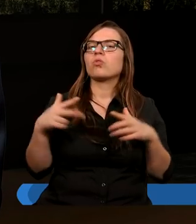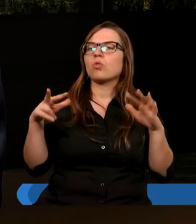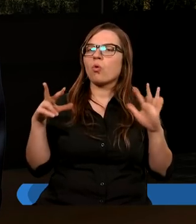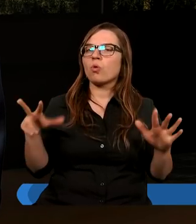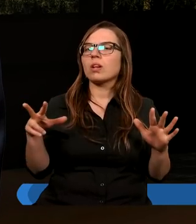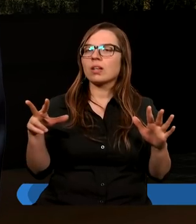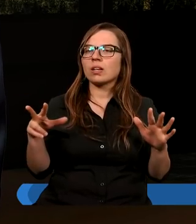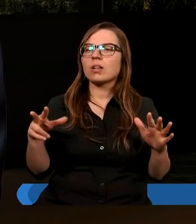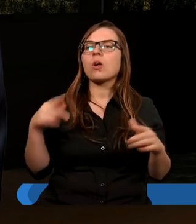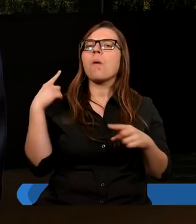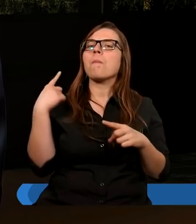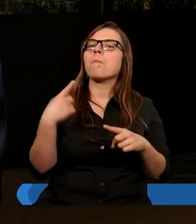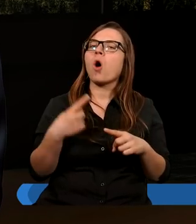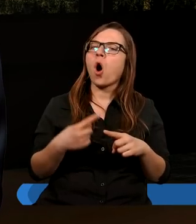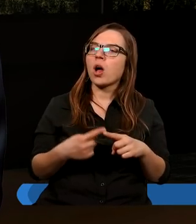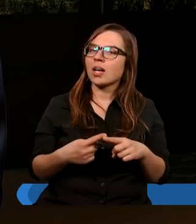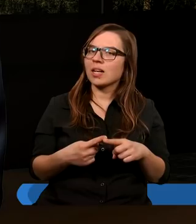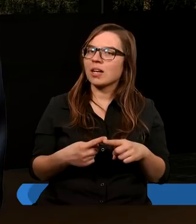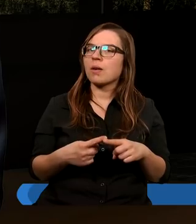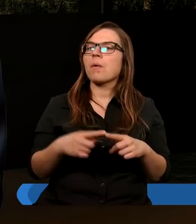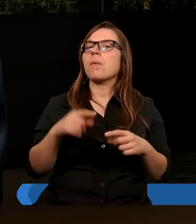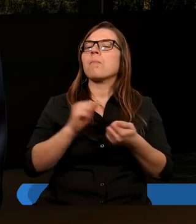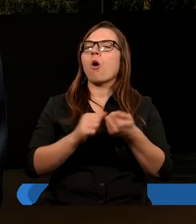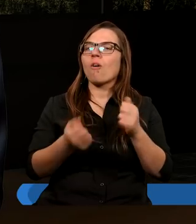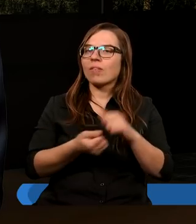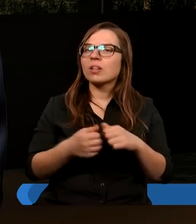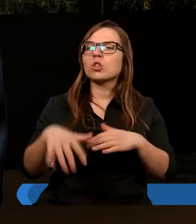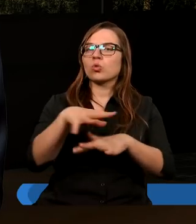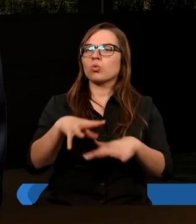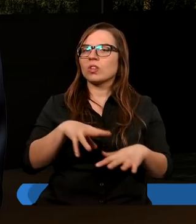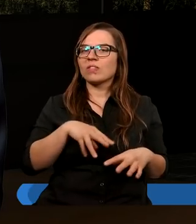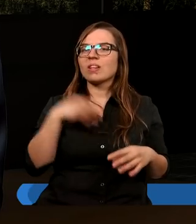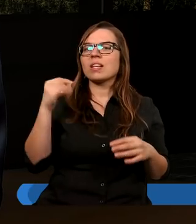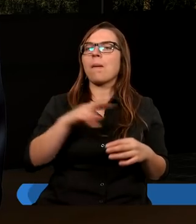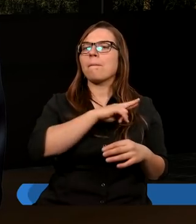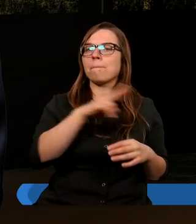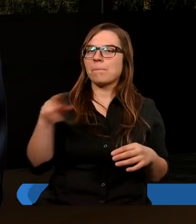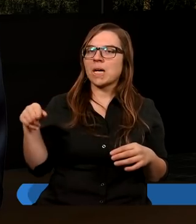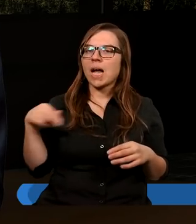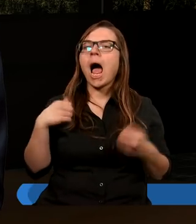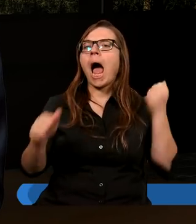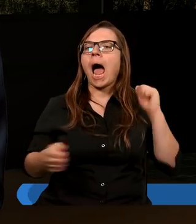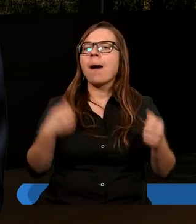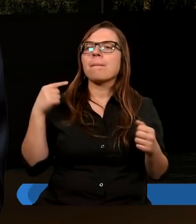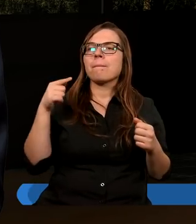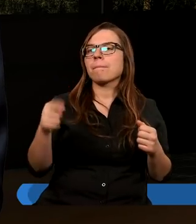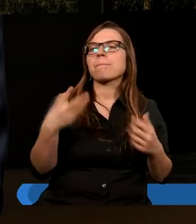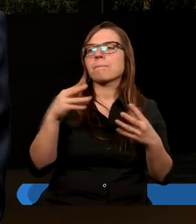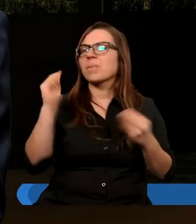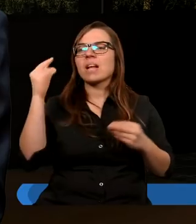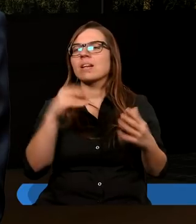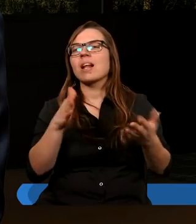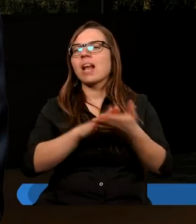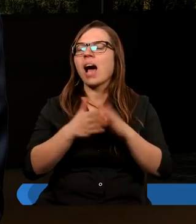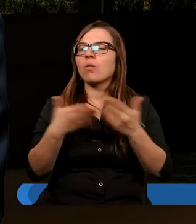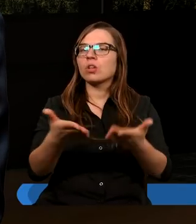ósmy. Postanowiliśmy bowiem Duch Święty i my, aby tam więcej nie nakładać,